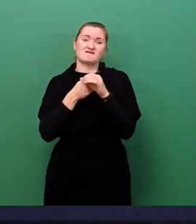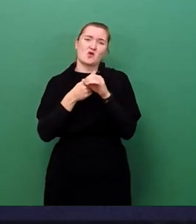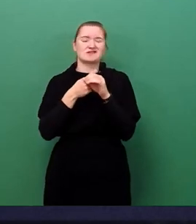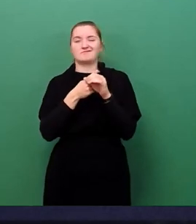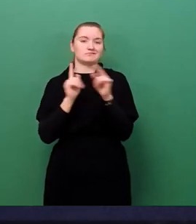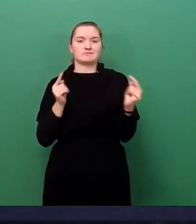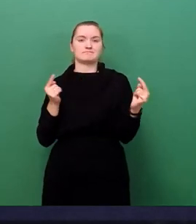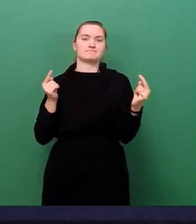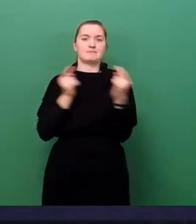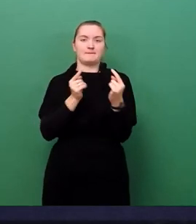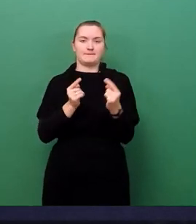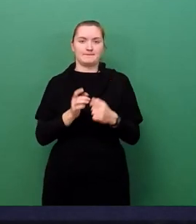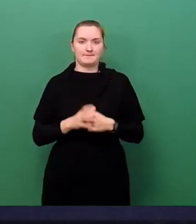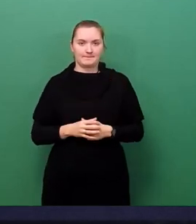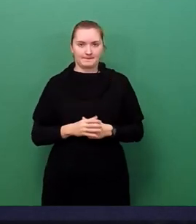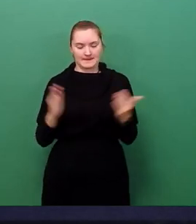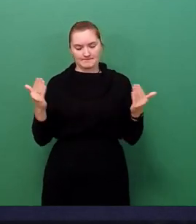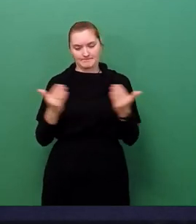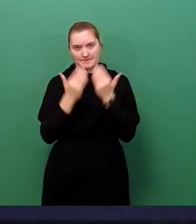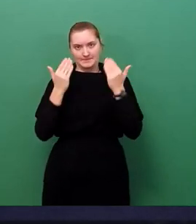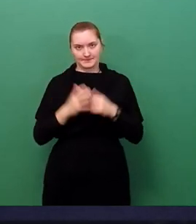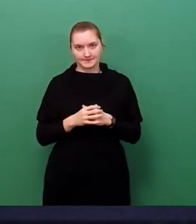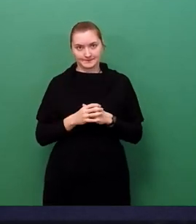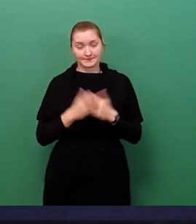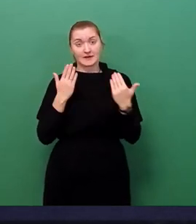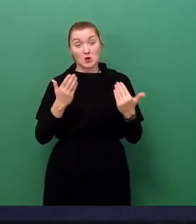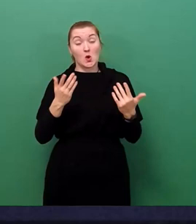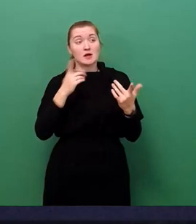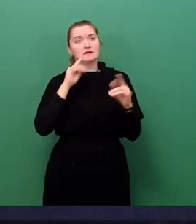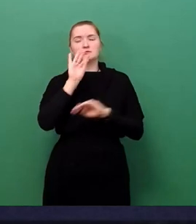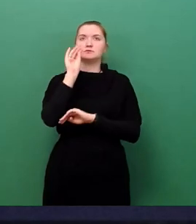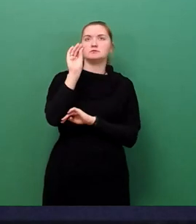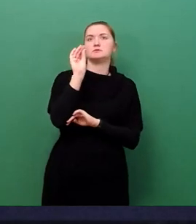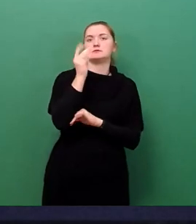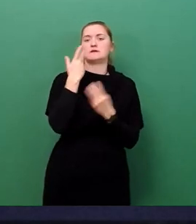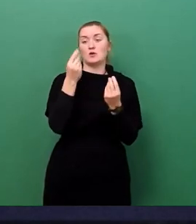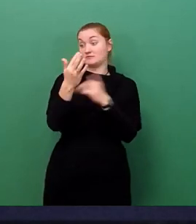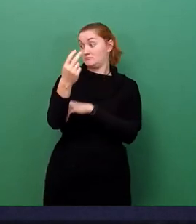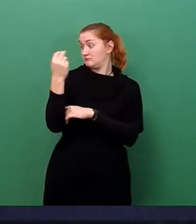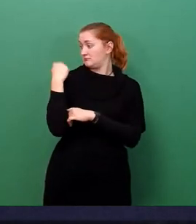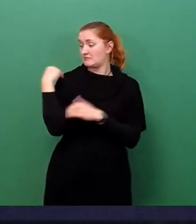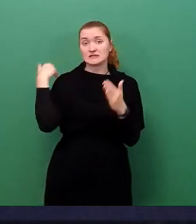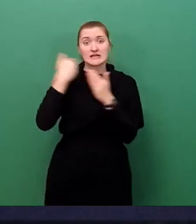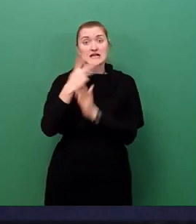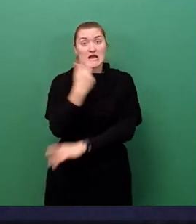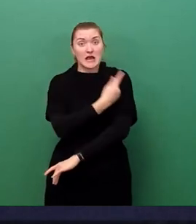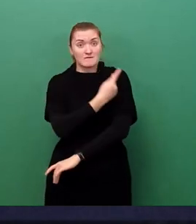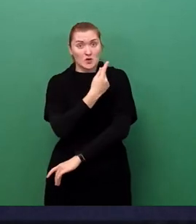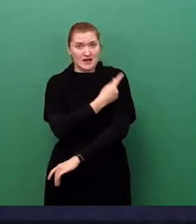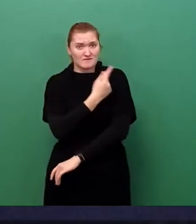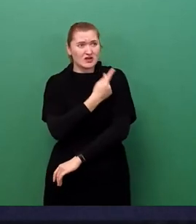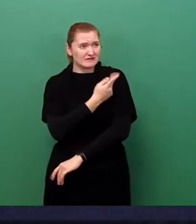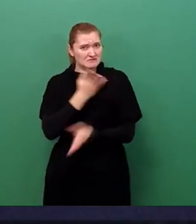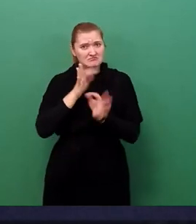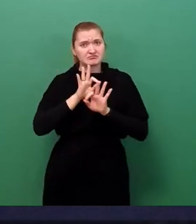entgegen. Mit dem Blick auf die durchaus sichtbaren Effekte der Impfungen gegen die Erkrankung Covid